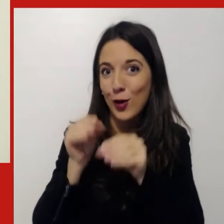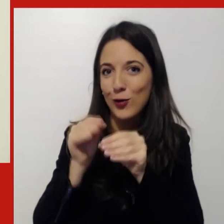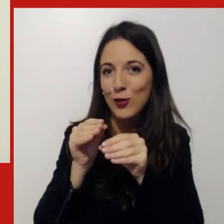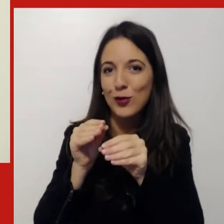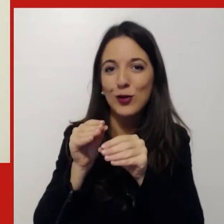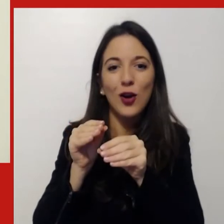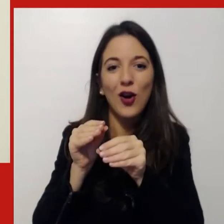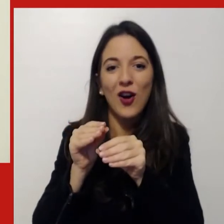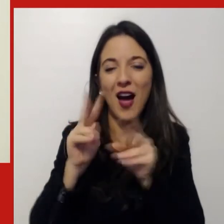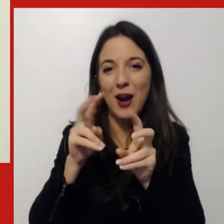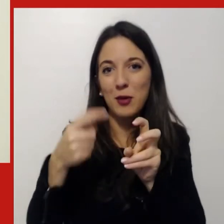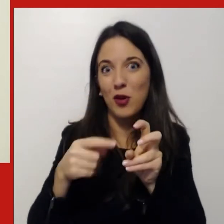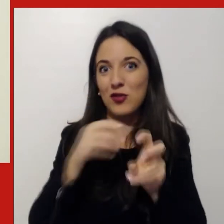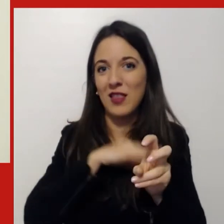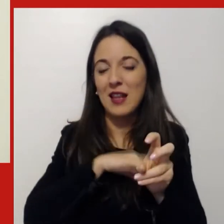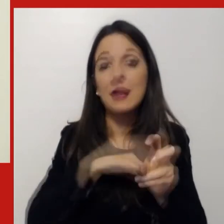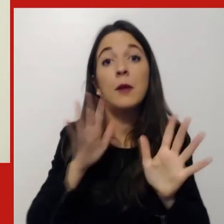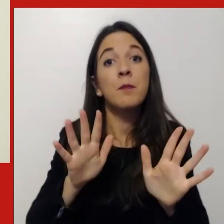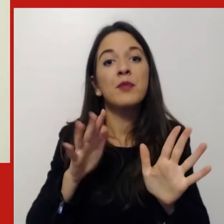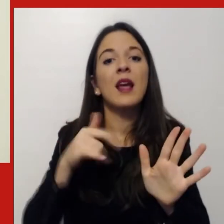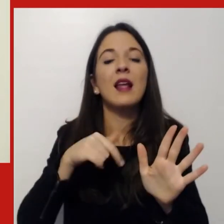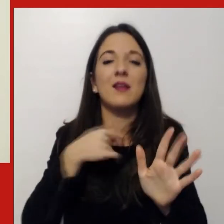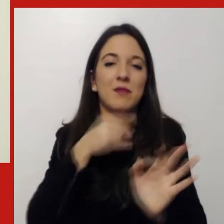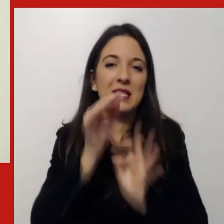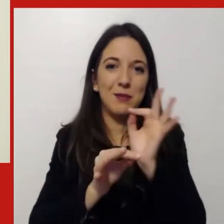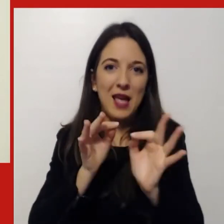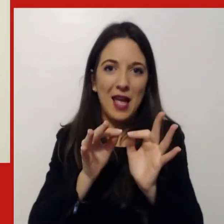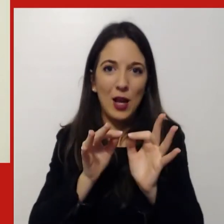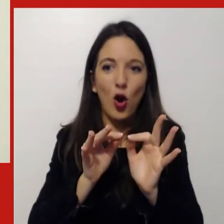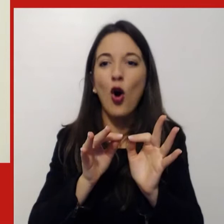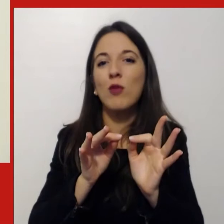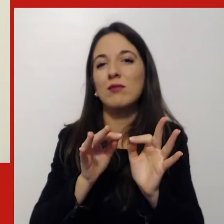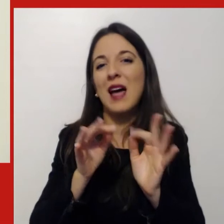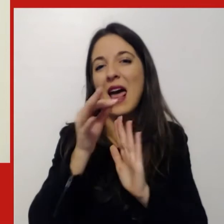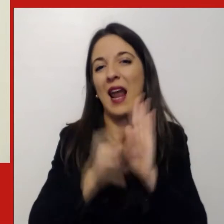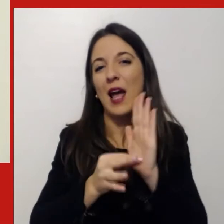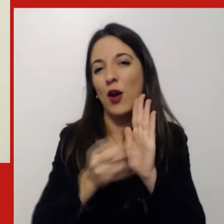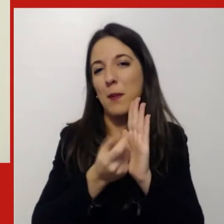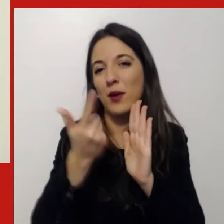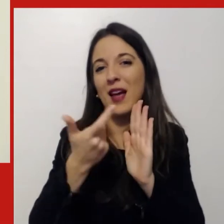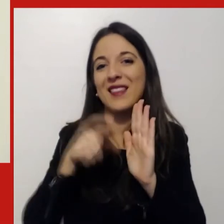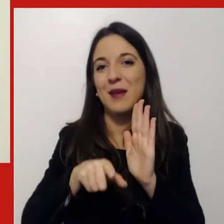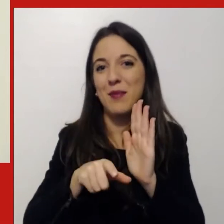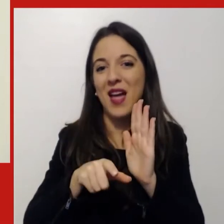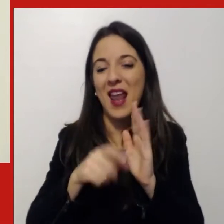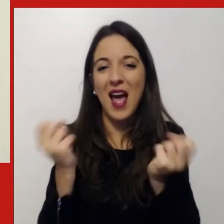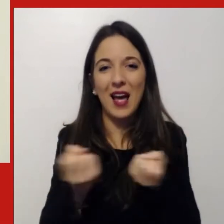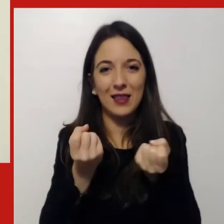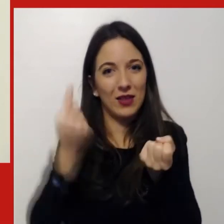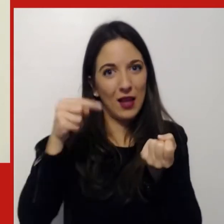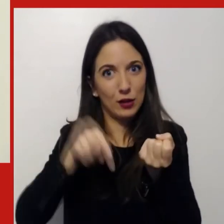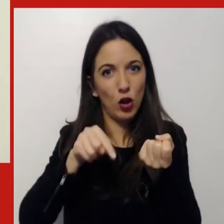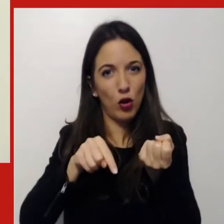necessario reintrodurre, so che molti hanno già familiarità con queste, delle regole fondamentali del gioco per meglio sfruttare questo